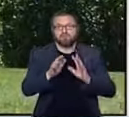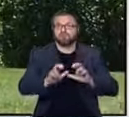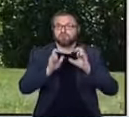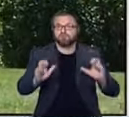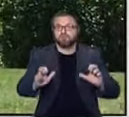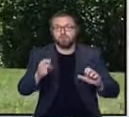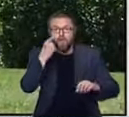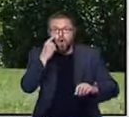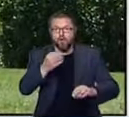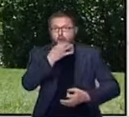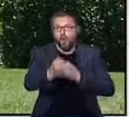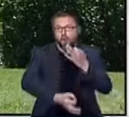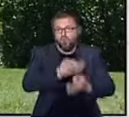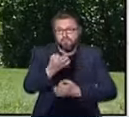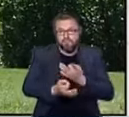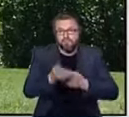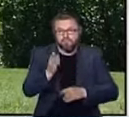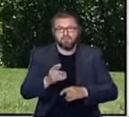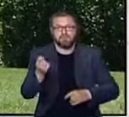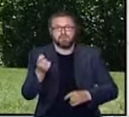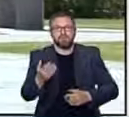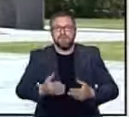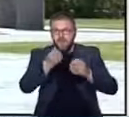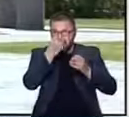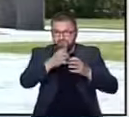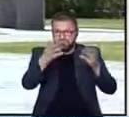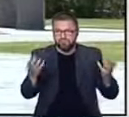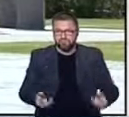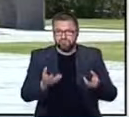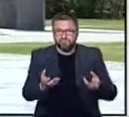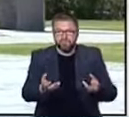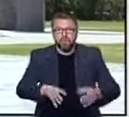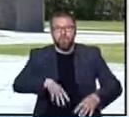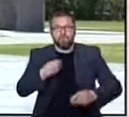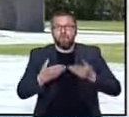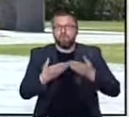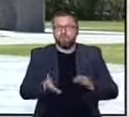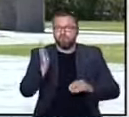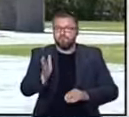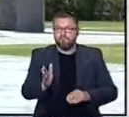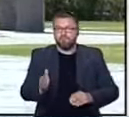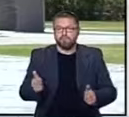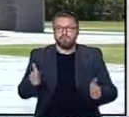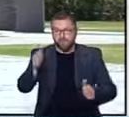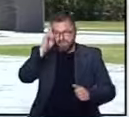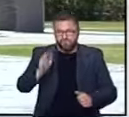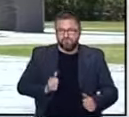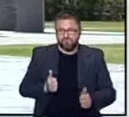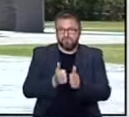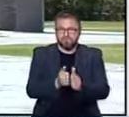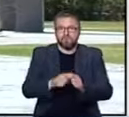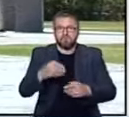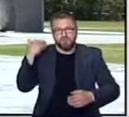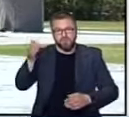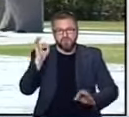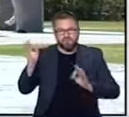na okolicznościowe przemówienia, będzie też moment na składanie kwiatów. Uroczystości będzie towarzyszyć asysta wojskowa. Odczytany zostanie również